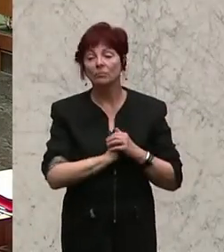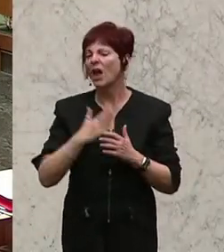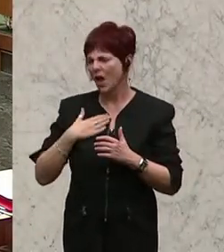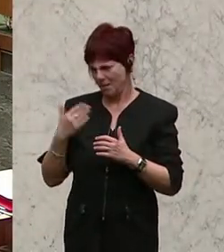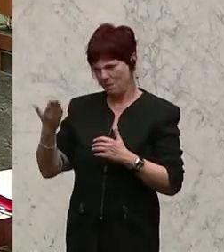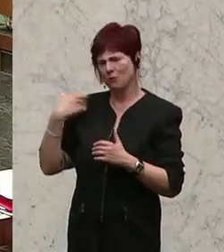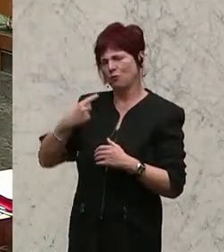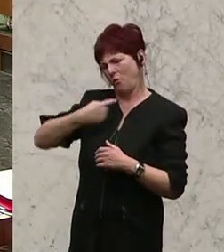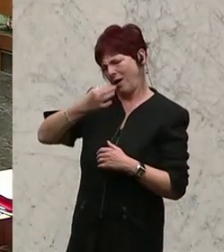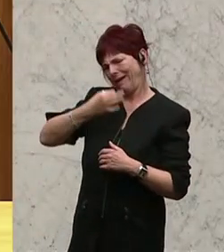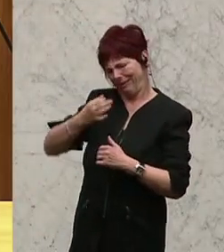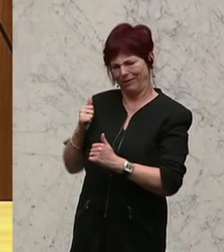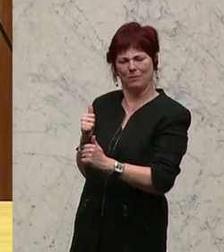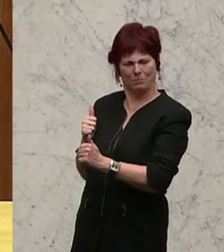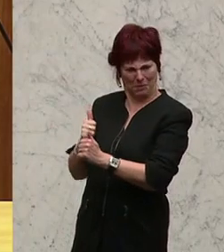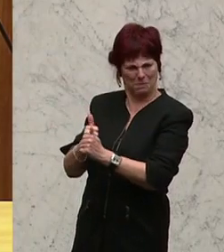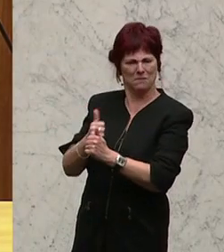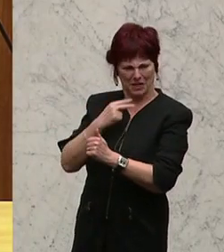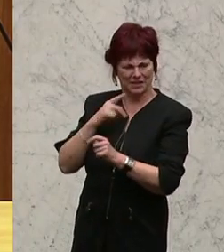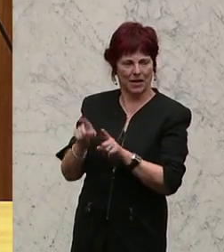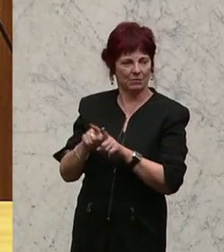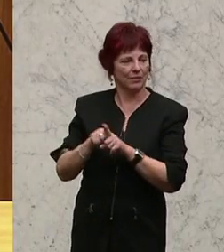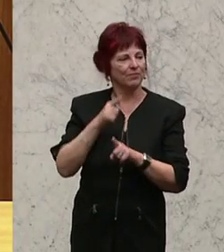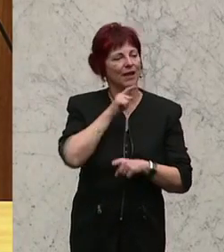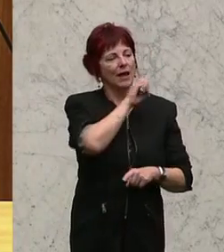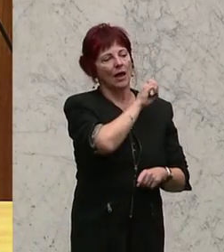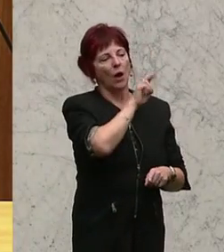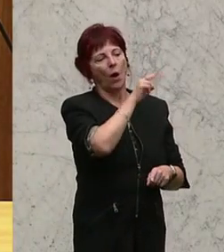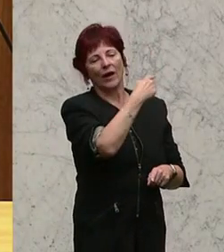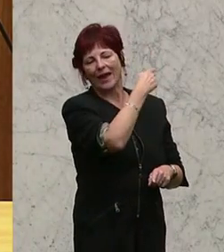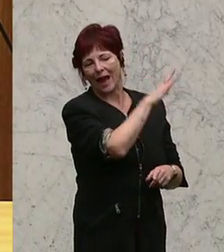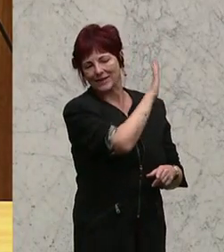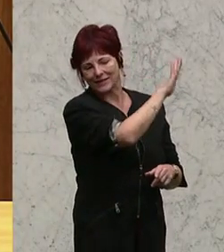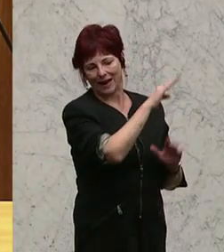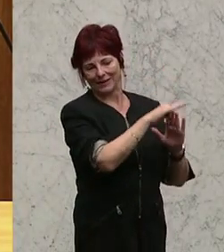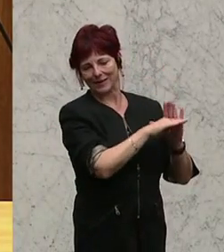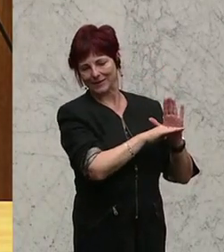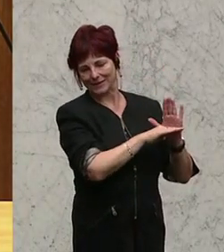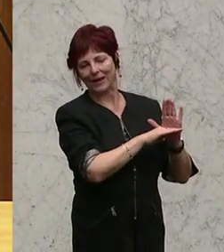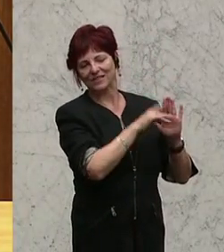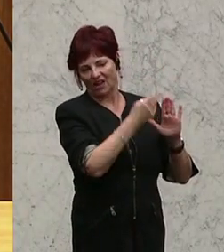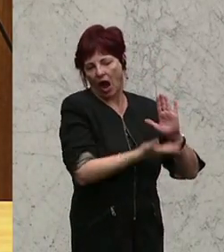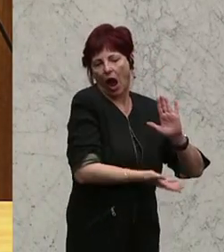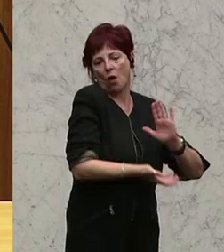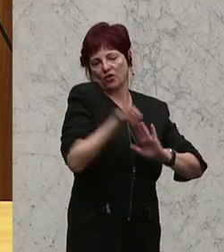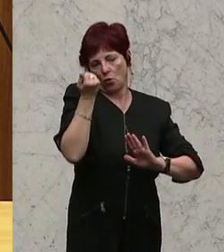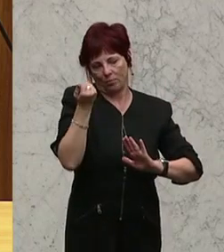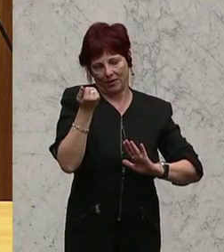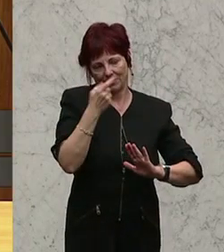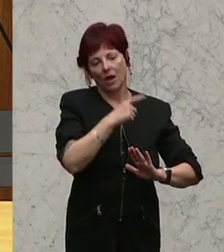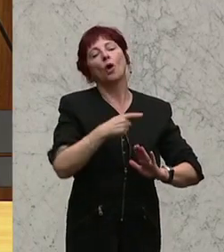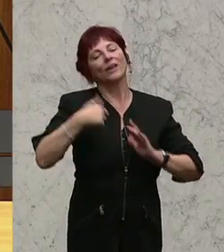bisschen anschließen. Wir haben ein vom EuGH aufgehobenes Gesetz sozusagen repariert. Ich glaube, dass die Regelung in Österreich